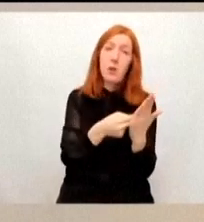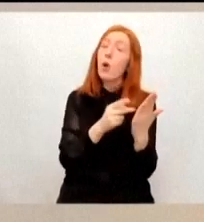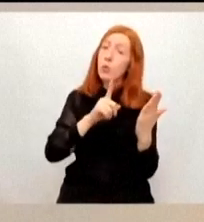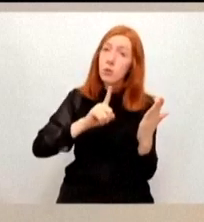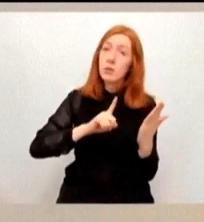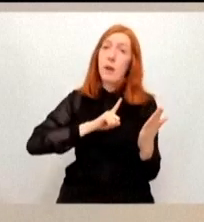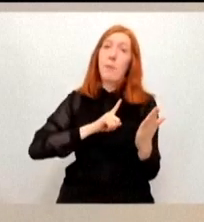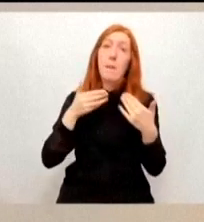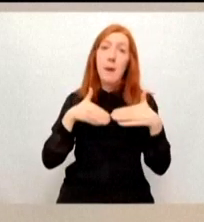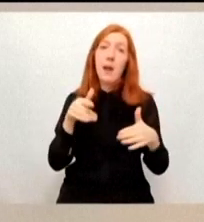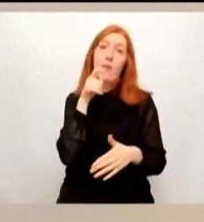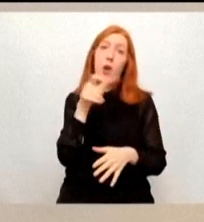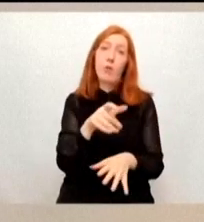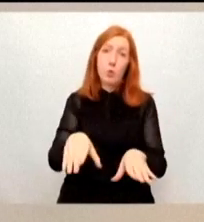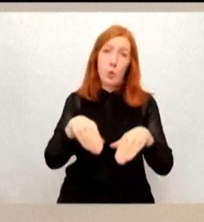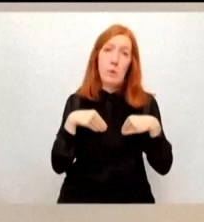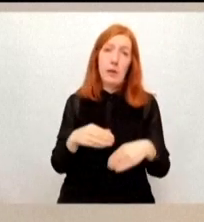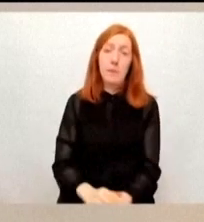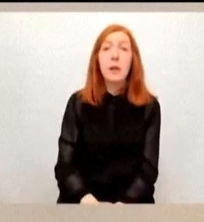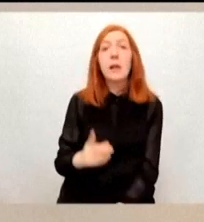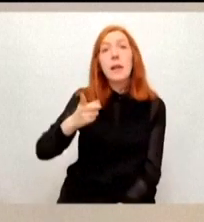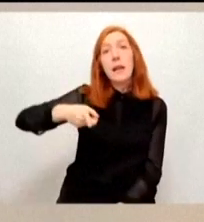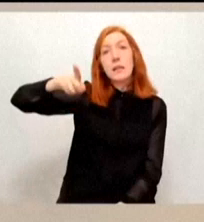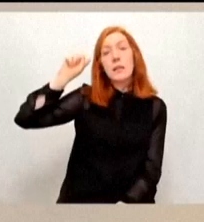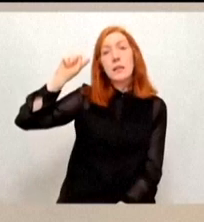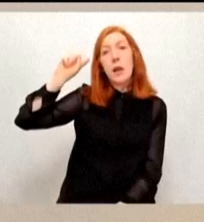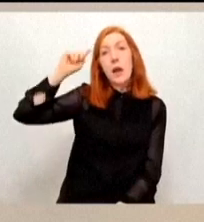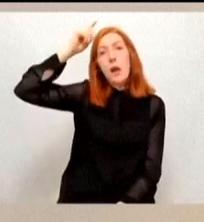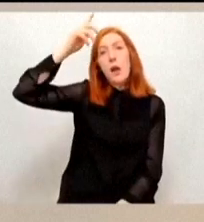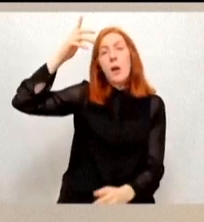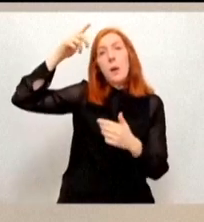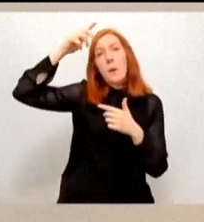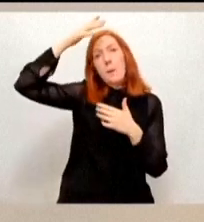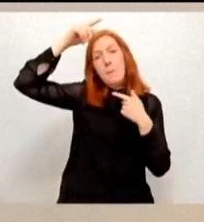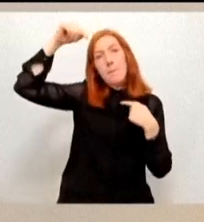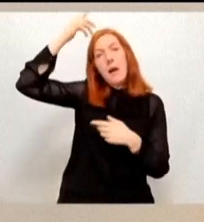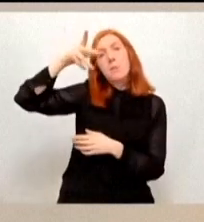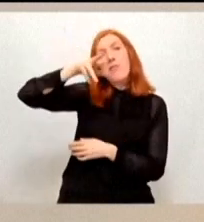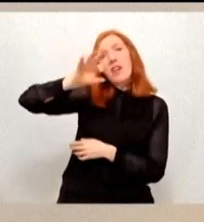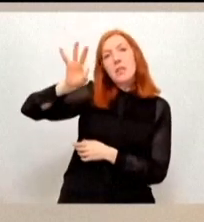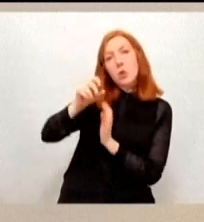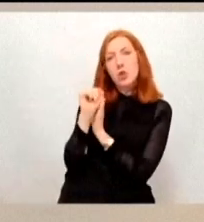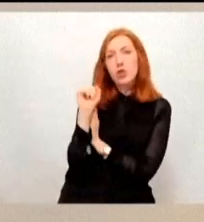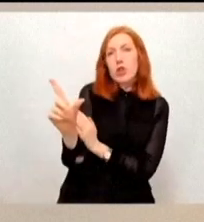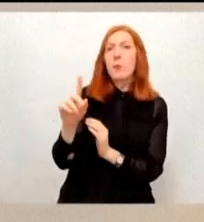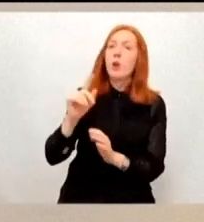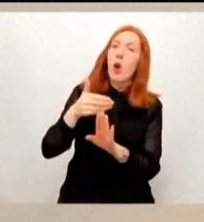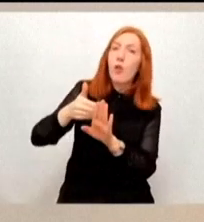Im letzten Jahr habe ich Papst Franziskus geschrieben und auch zuvor schon an anderer Stelle benannt,